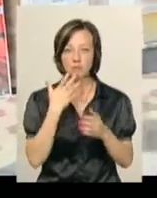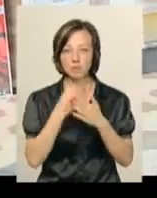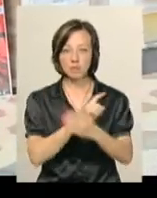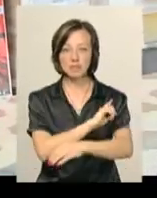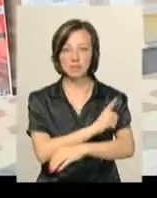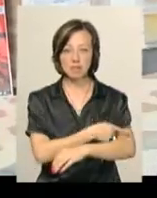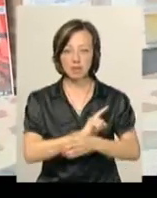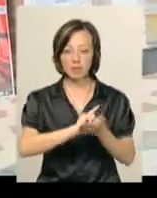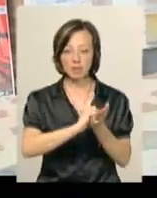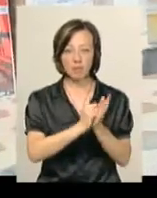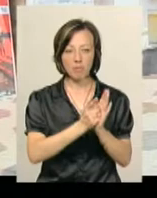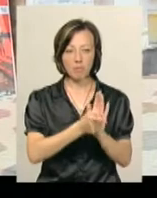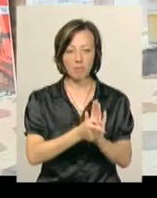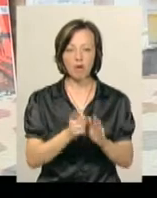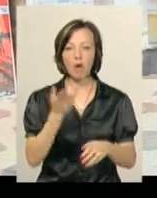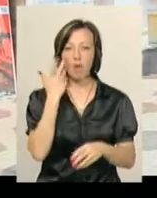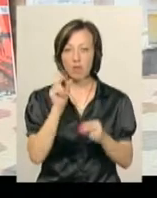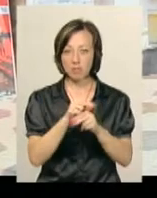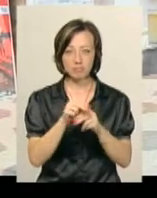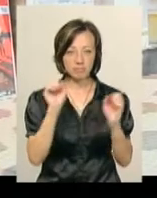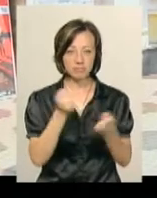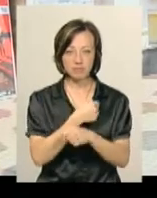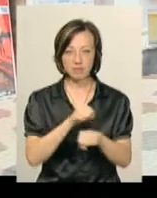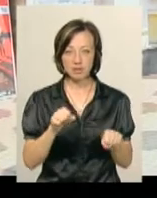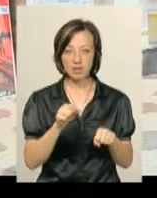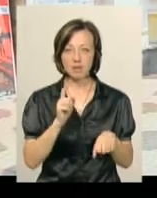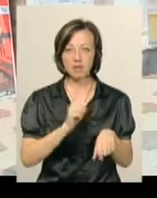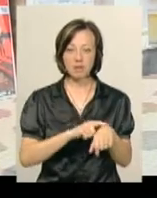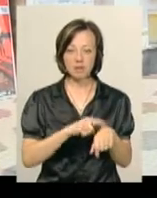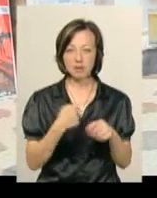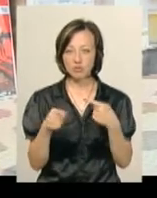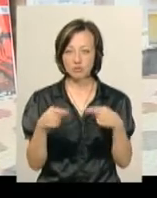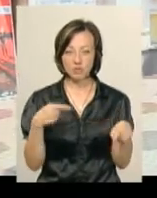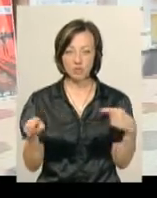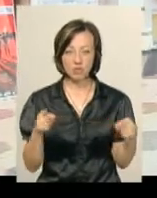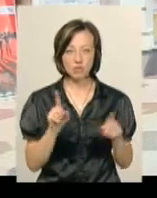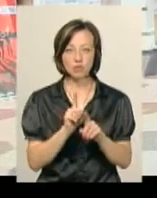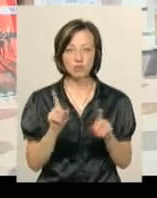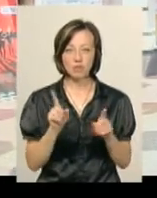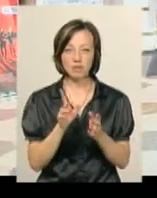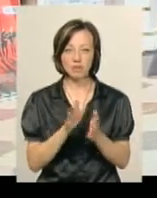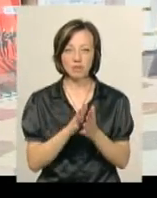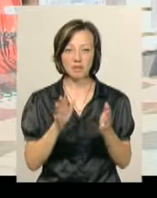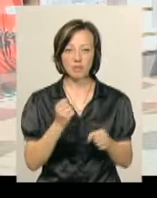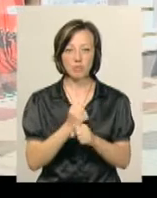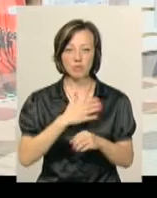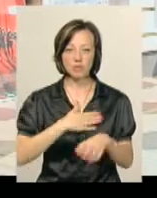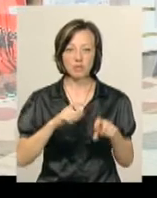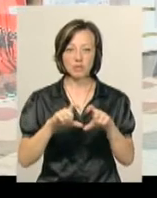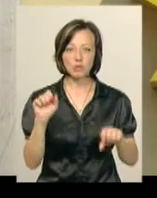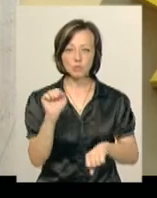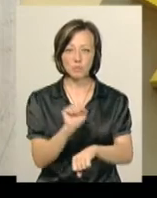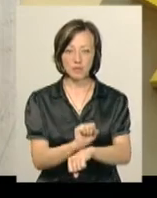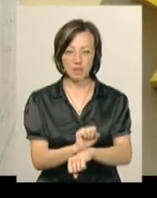годинника. Коли зрозуміли, що корекції він не підлягає, показує один час, б'ють інший. Для того, щоб не дискредитувати роботу нашого закладу, ми його